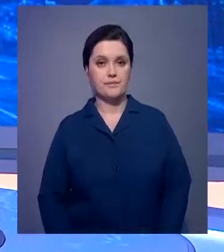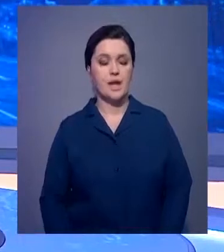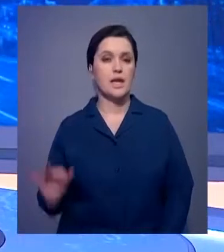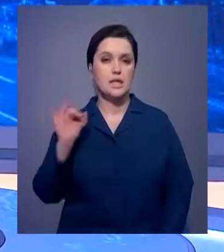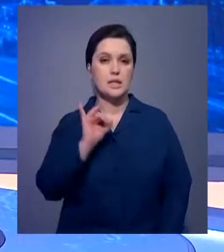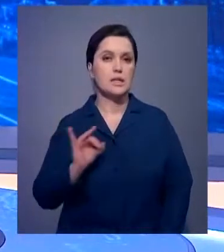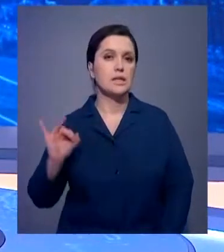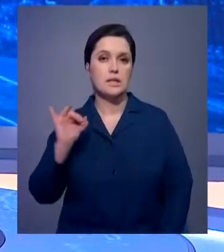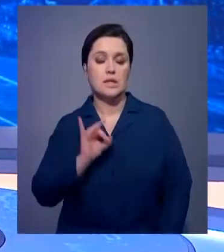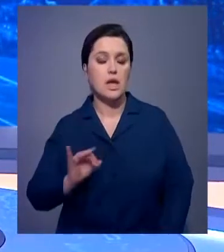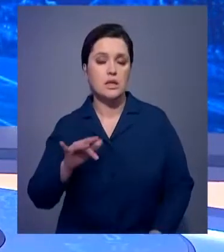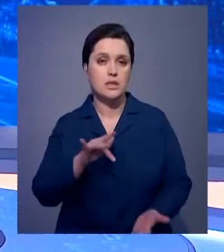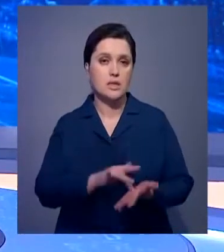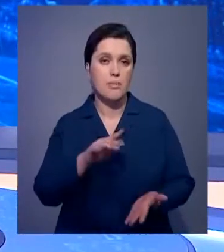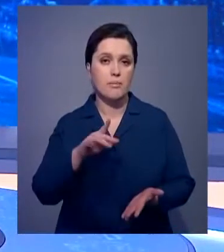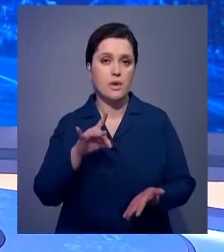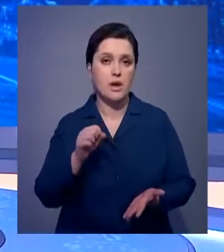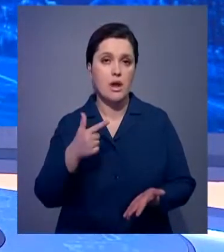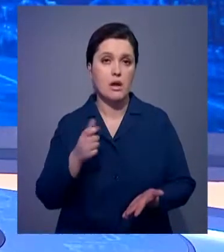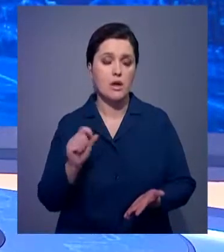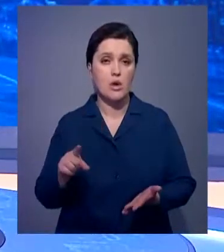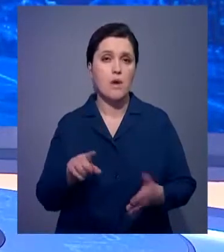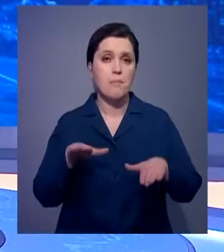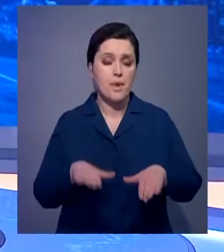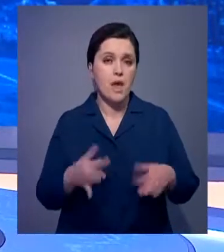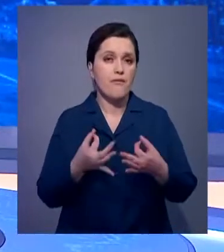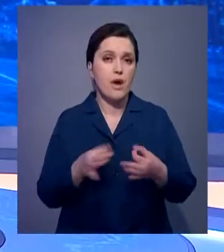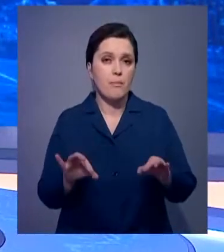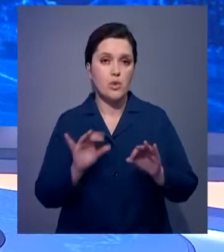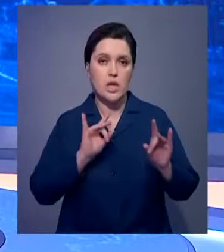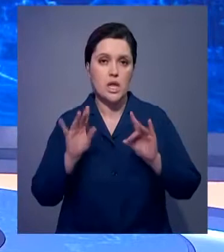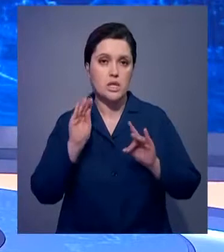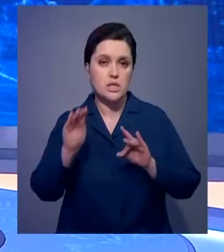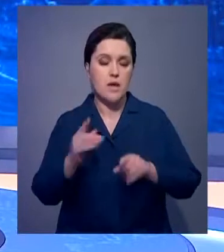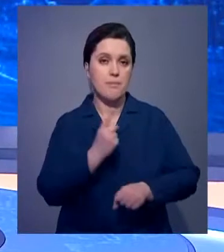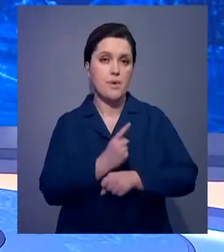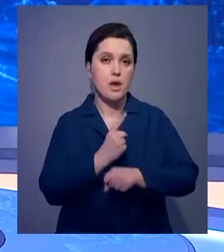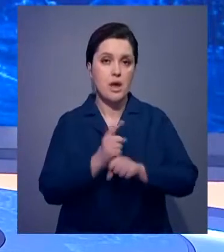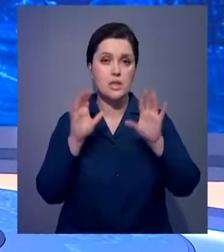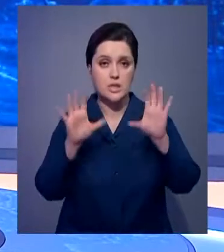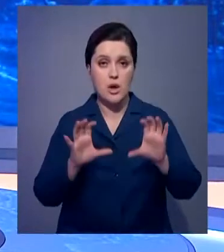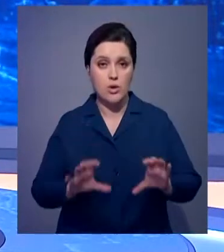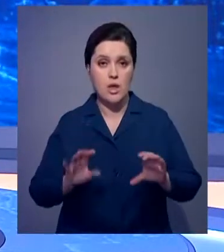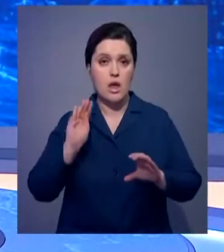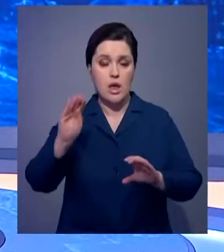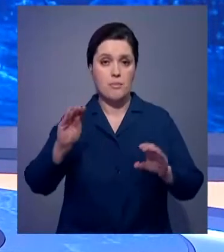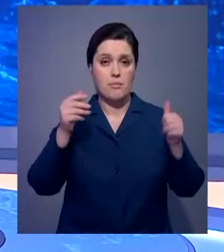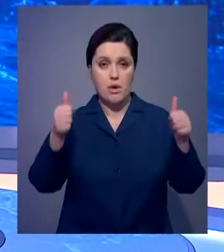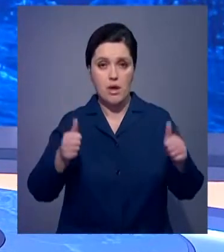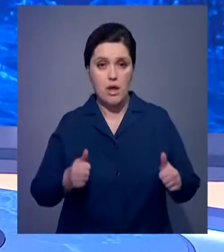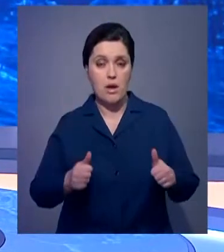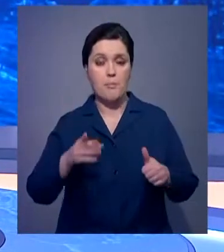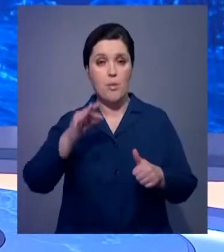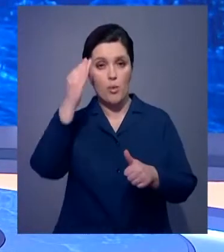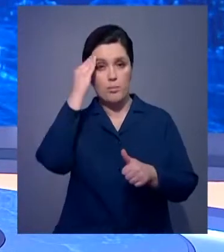Исторические центры Праги объявлены зоной свободной от рекламы. Городской совет чешской столицы принял закон, регулирующий установку баннеров и оформление витрин.